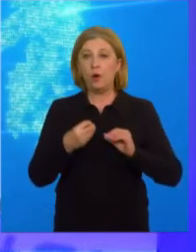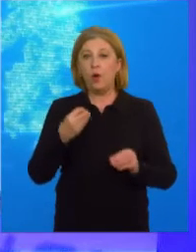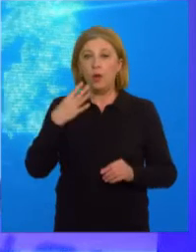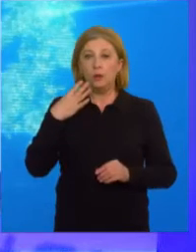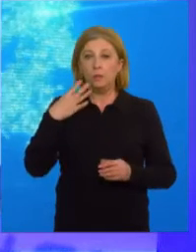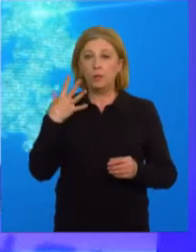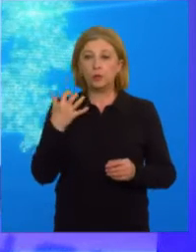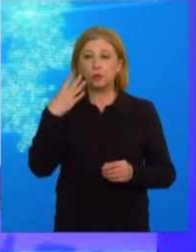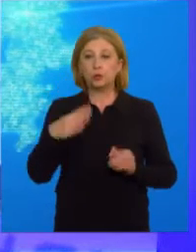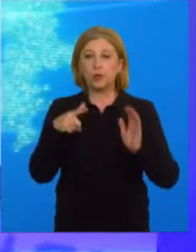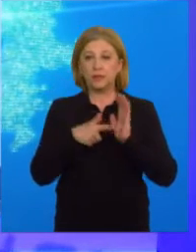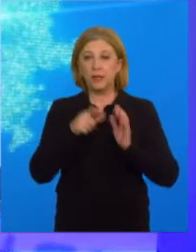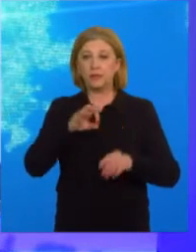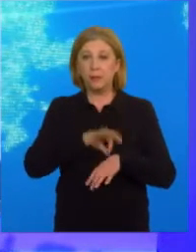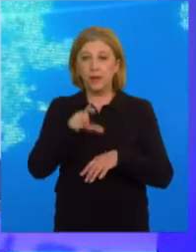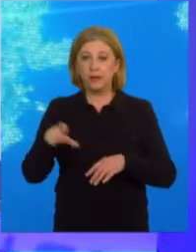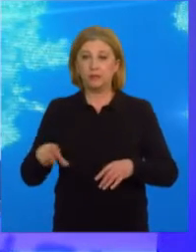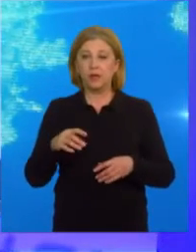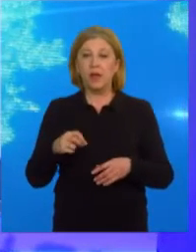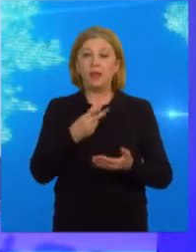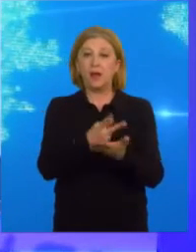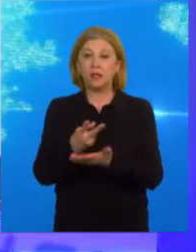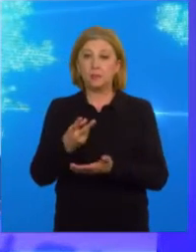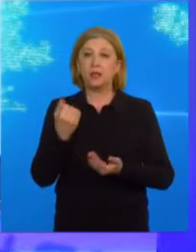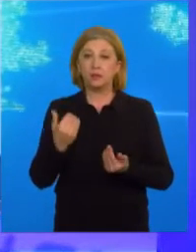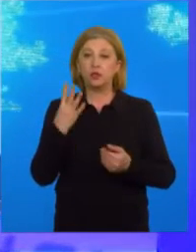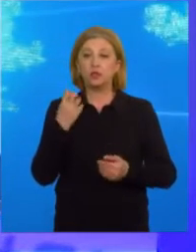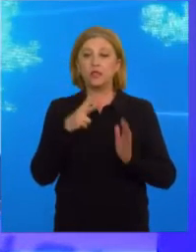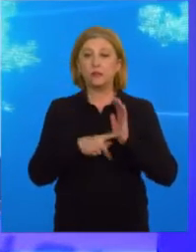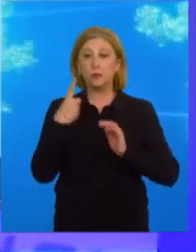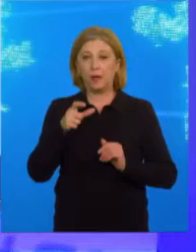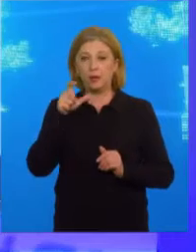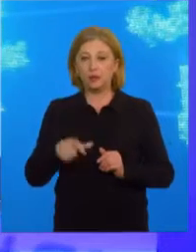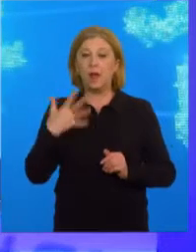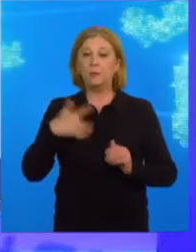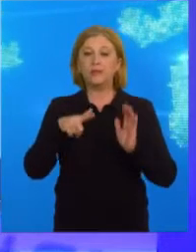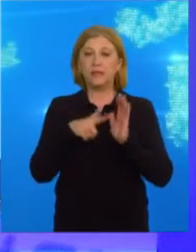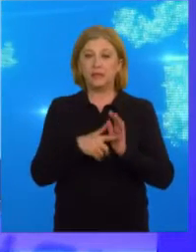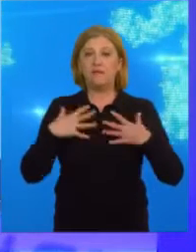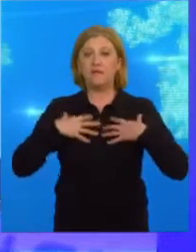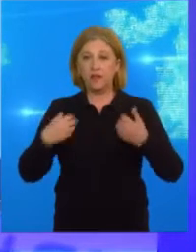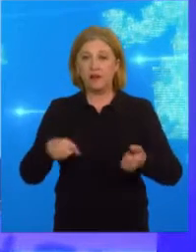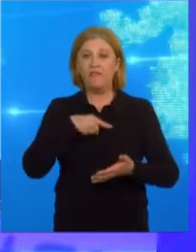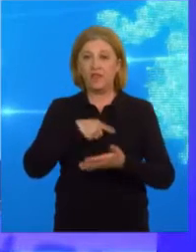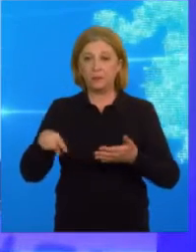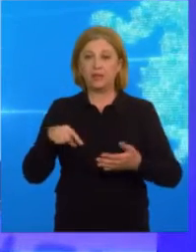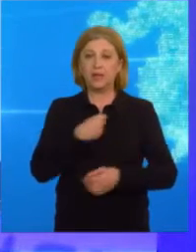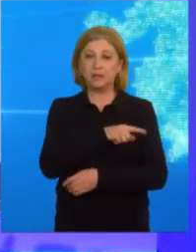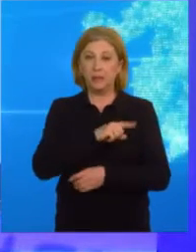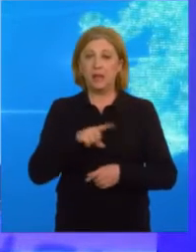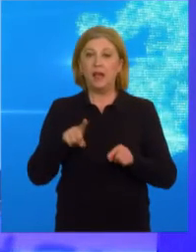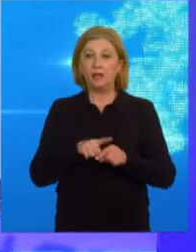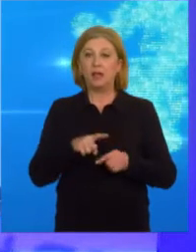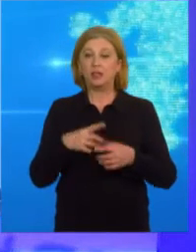заболевших COVID-19. На госпитализации остаются 481 человек, 57 выздоровели, их выписали из больниц. Также Минздрав